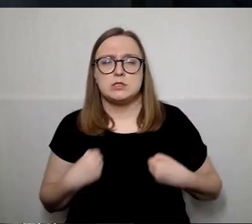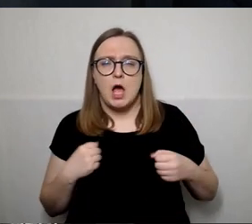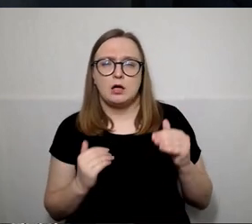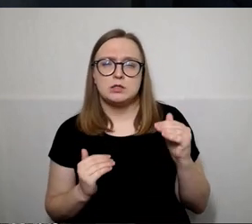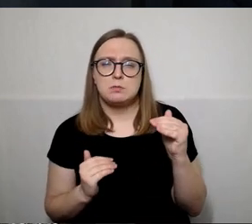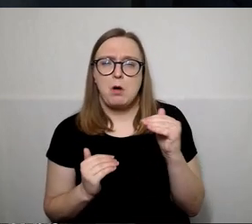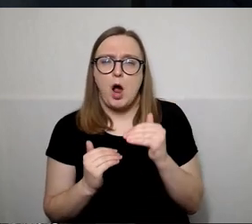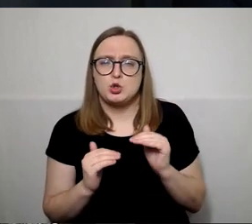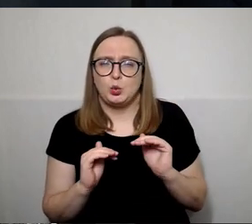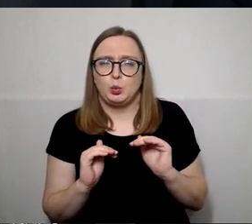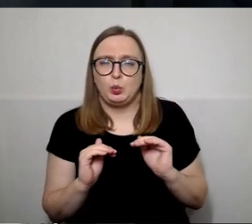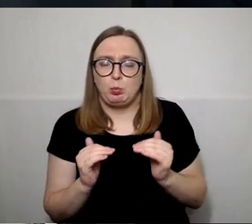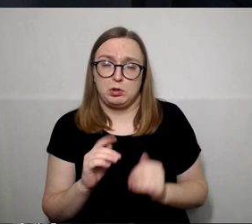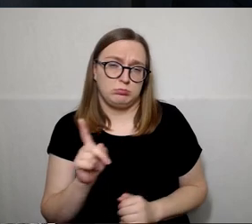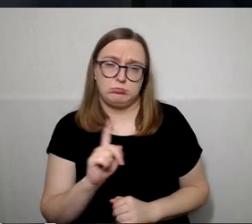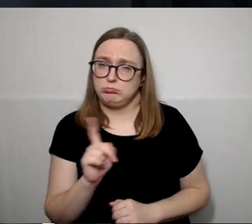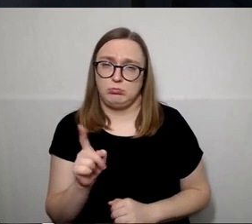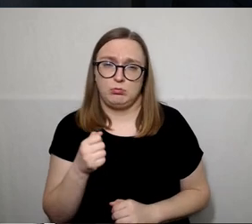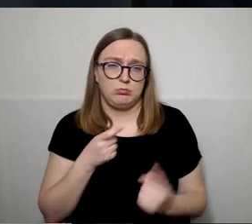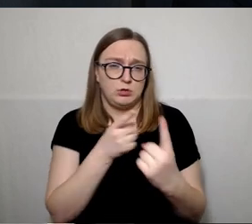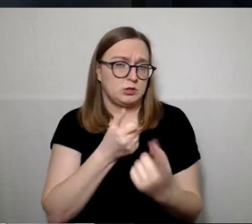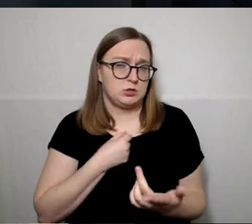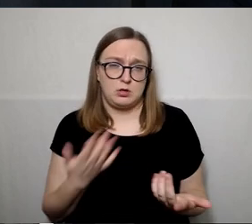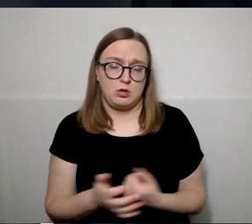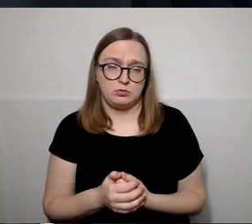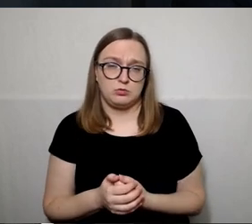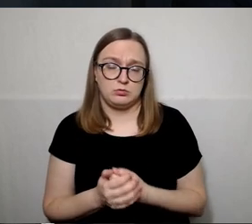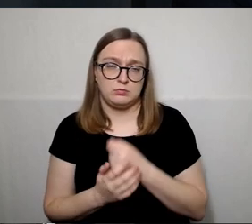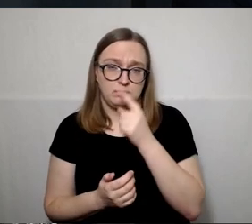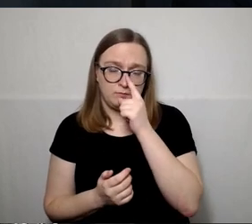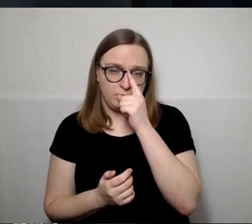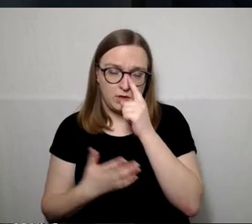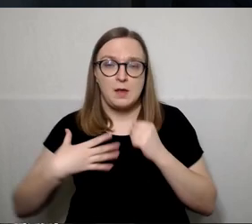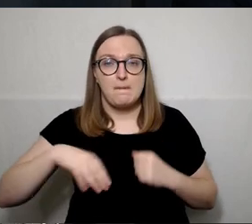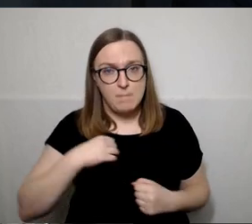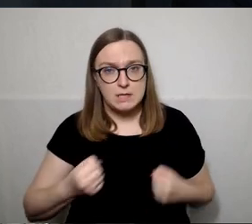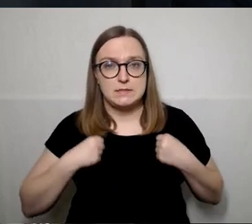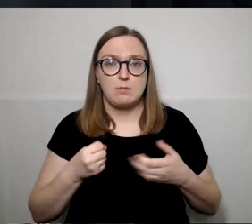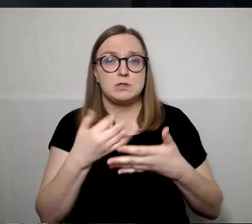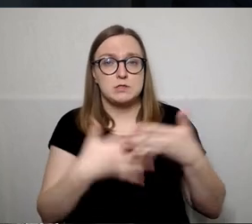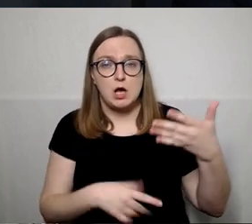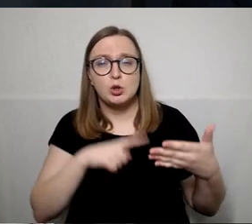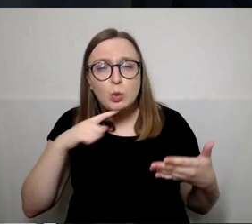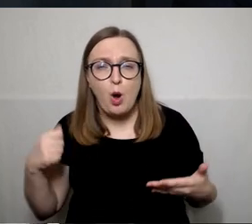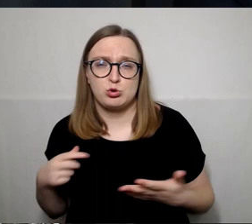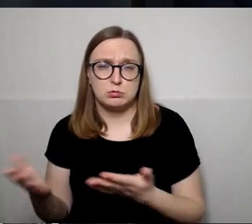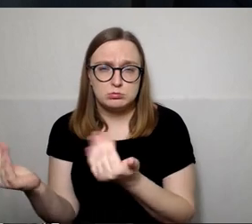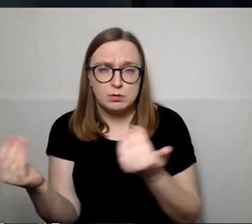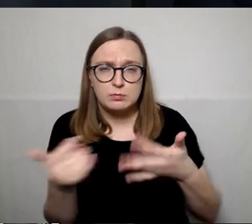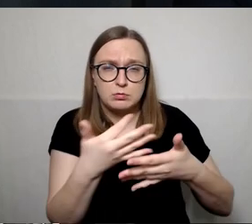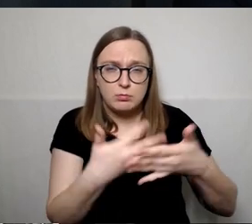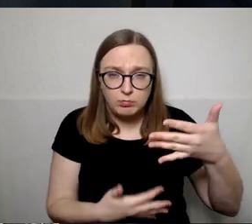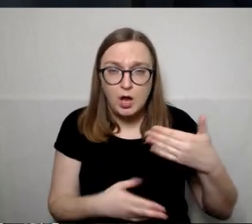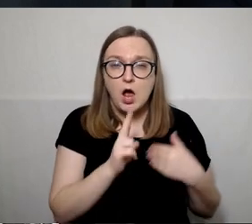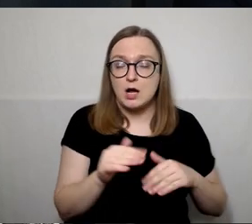mažesnis pasirinkimas žmonių būtų. Mes darim sąrašą ko daugiau žmonių, kad galėtų žmonės